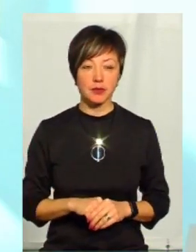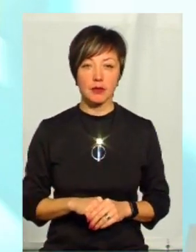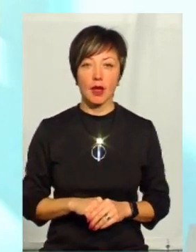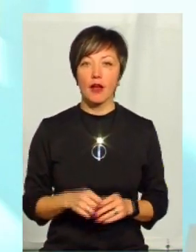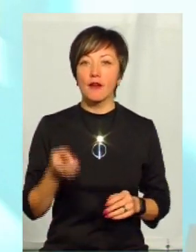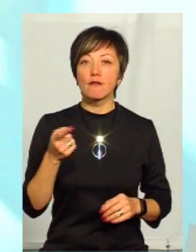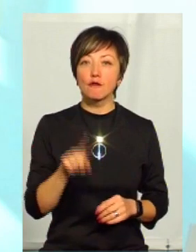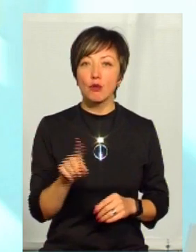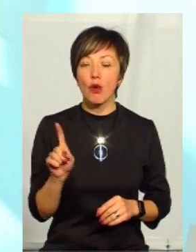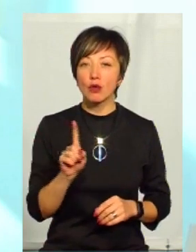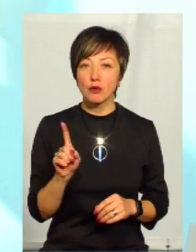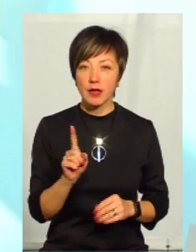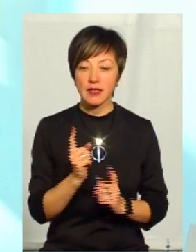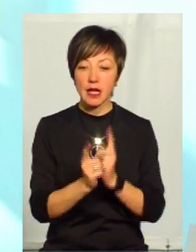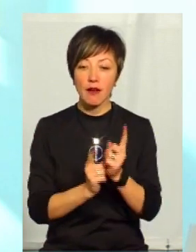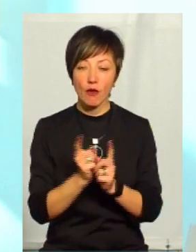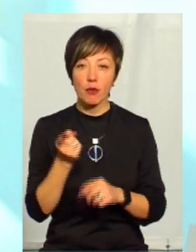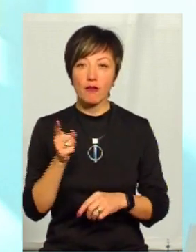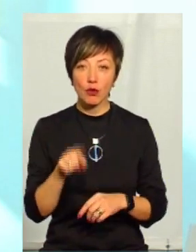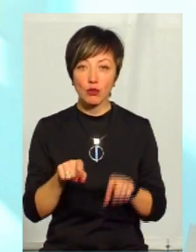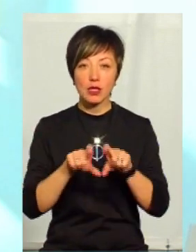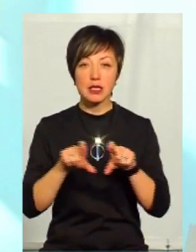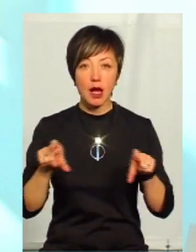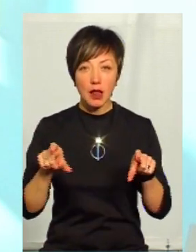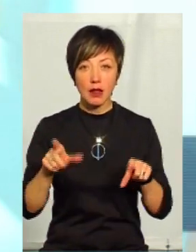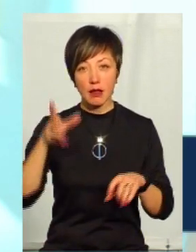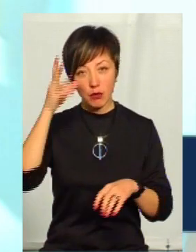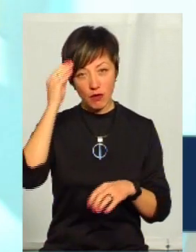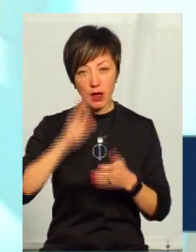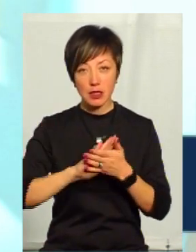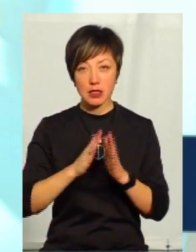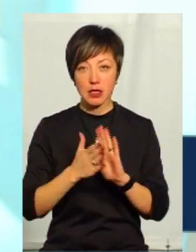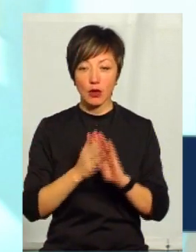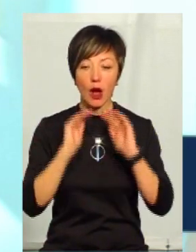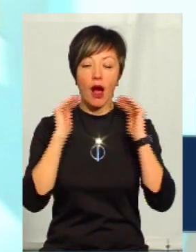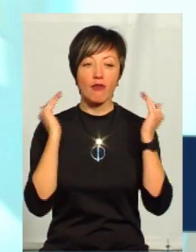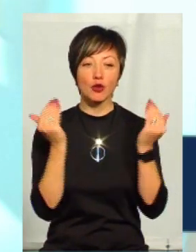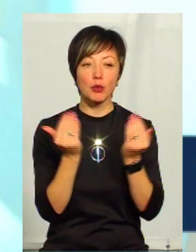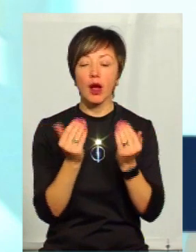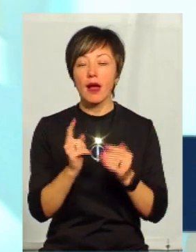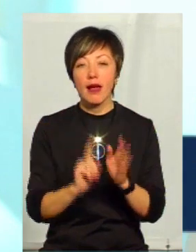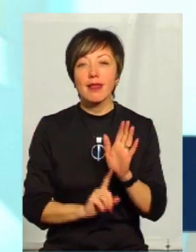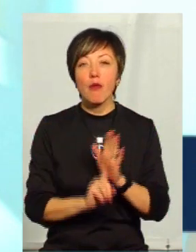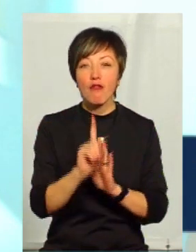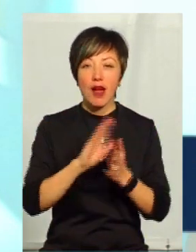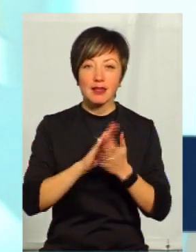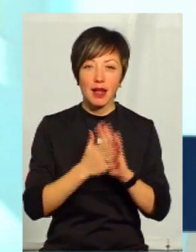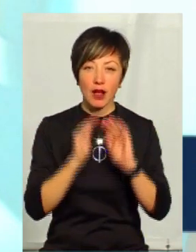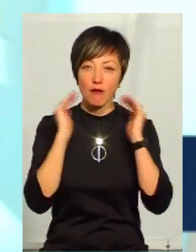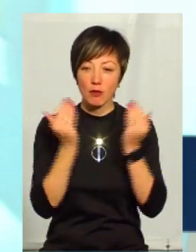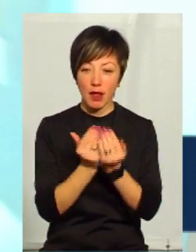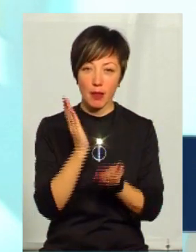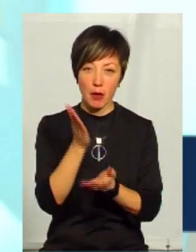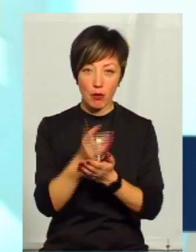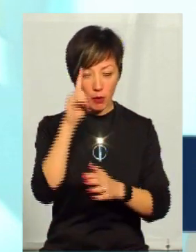В чому особливість реформи? тому, що заклад, він набуває статусу автономізованого. Він напряму